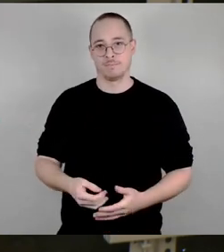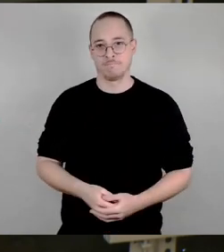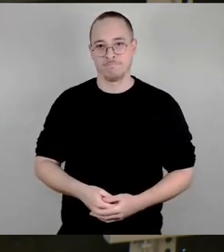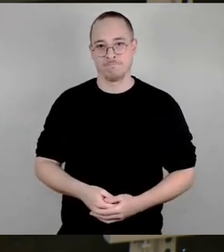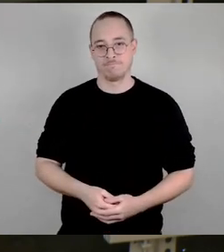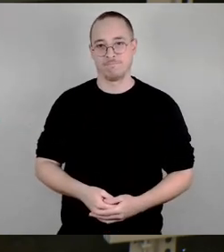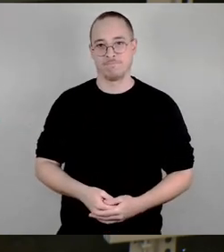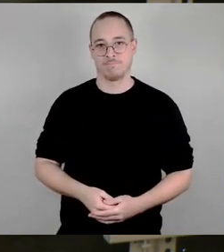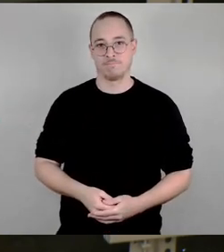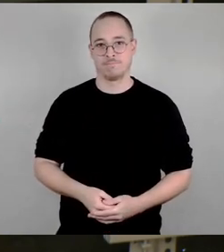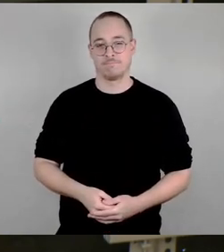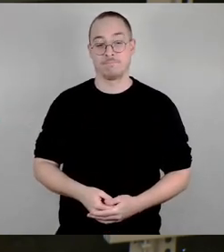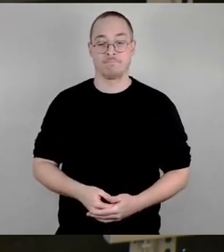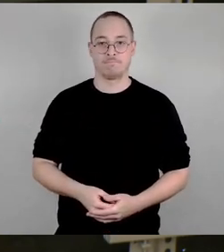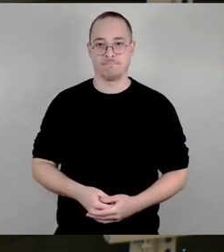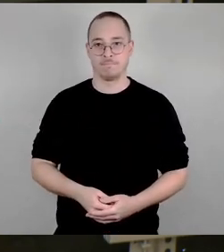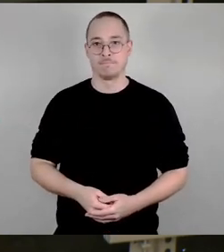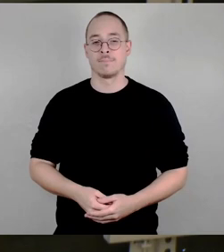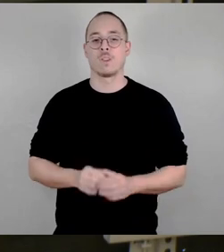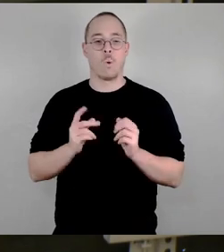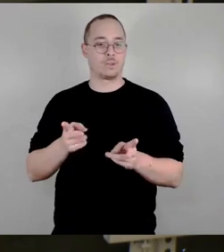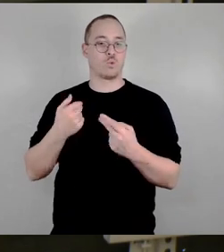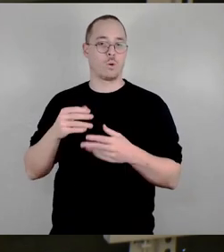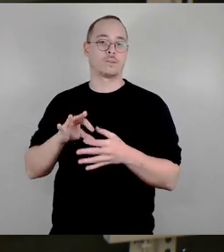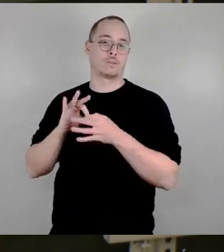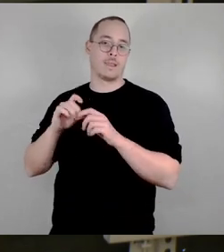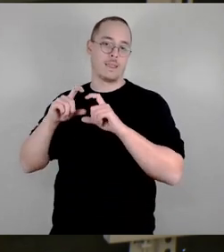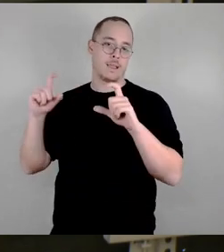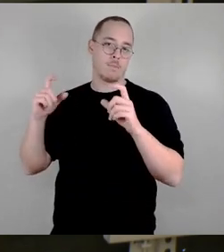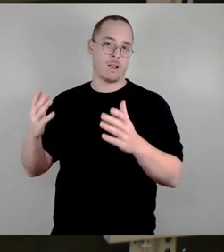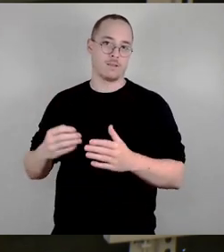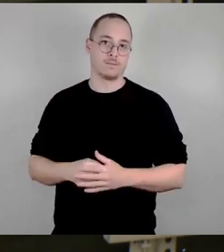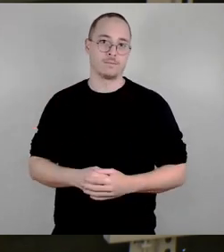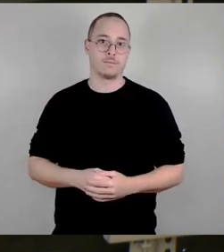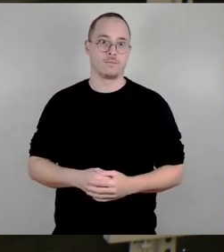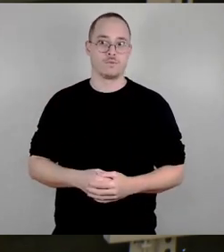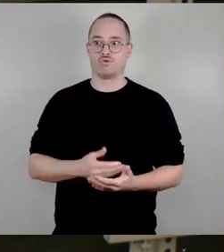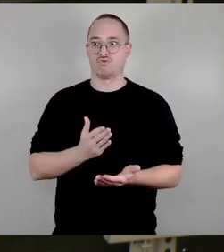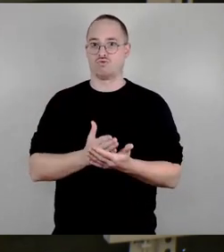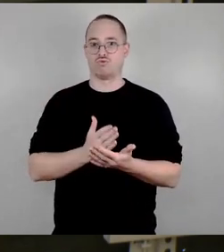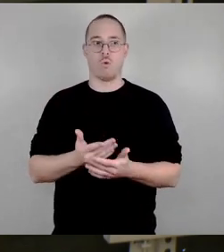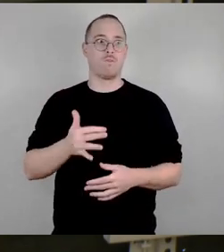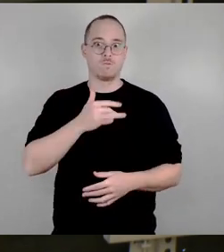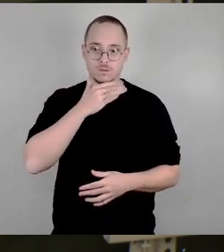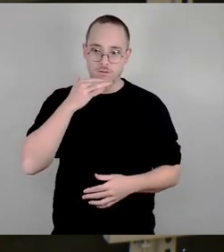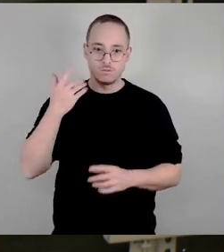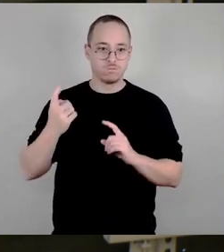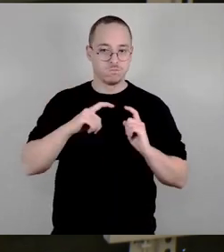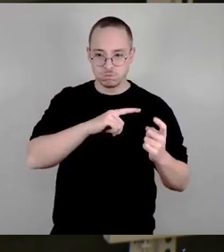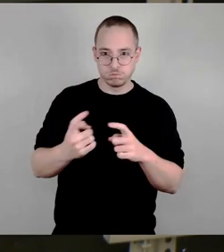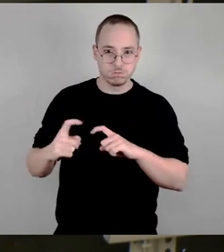Zum Thema zurück. Es sind schon bestimmte Dinge, wir haben ja hier schon, ich weiß gar nicht, wie viele Debatten zur Straßenmusik